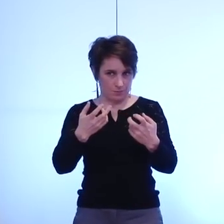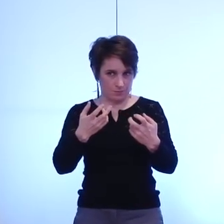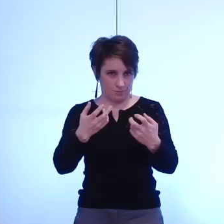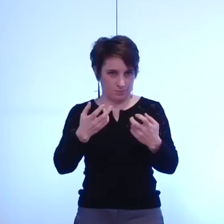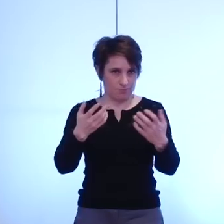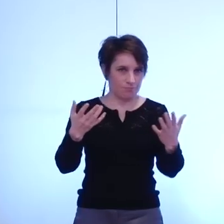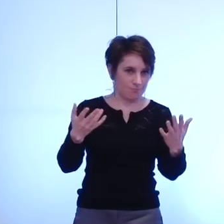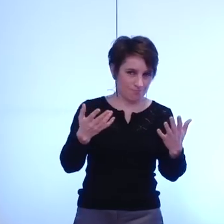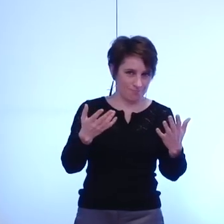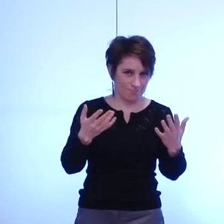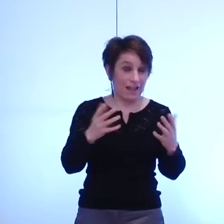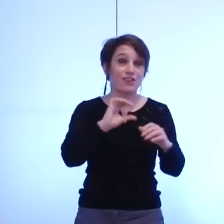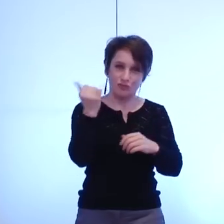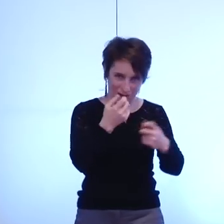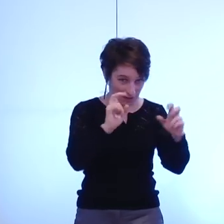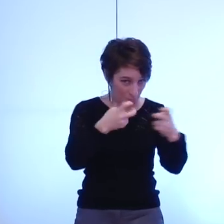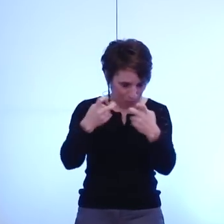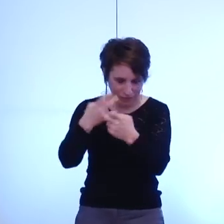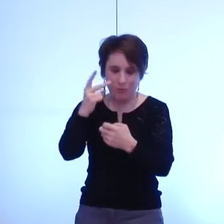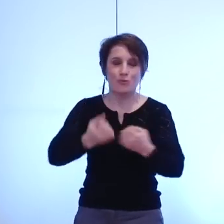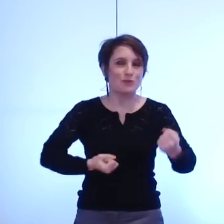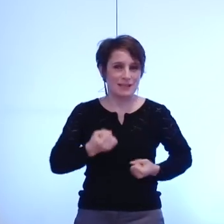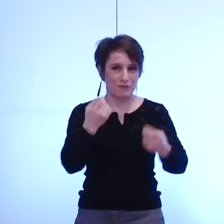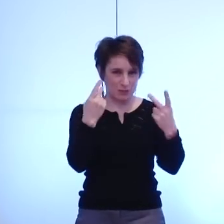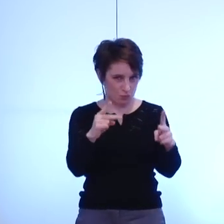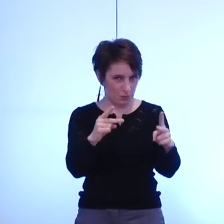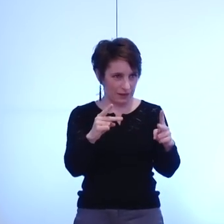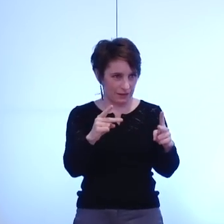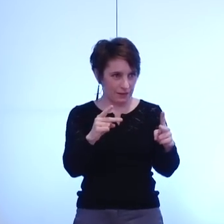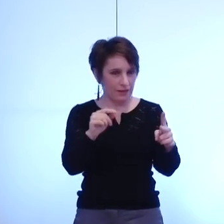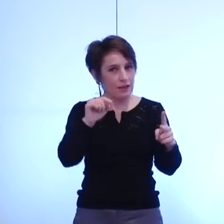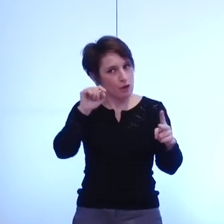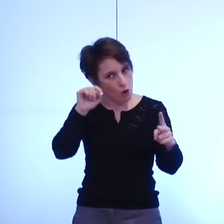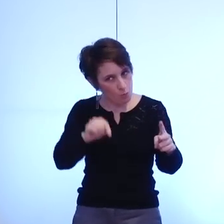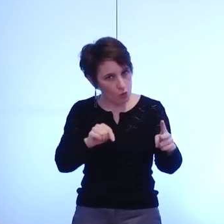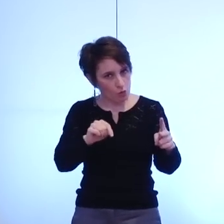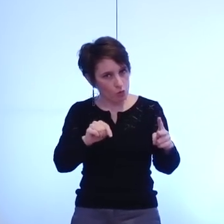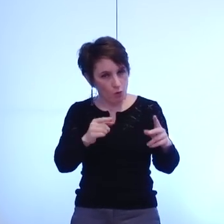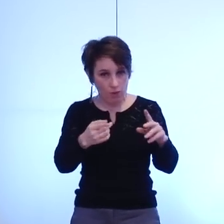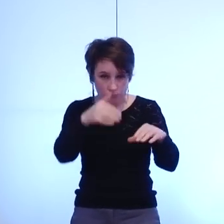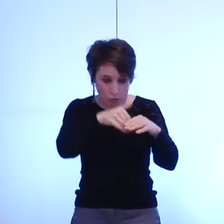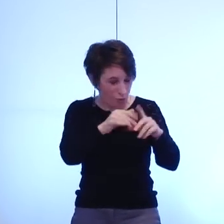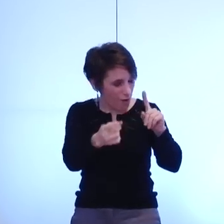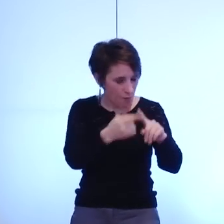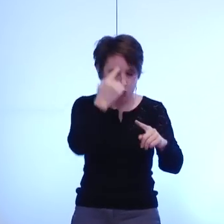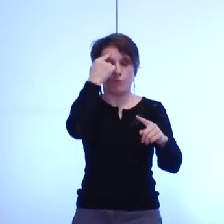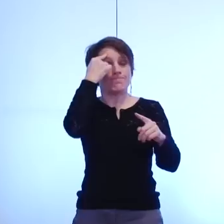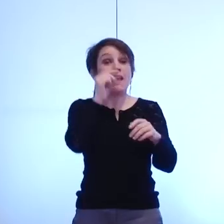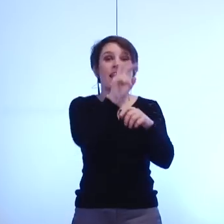sa tarification devait à la fois avoir une dimension écologique de préservation des ressources